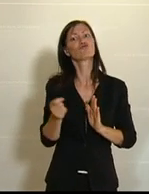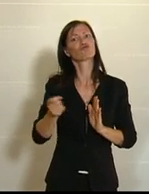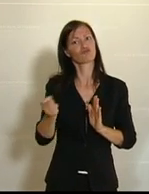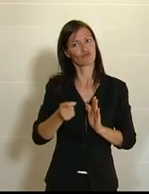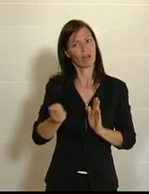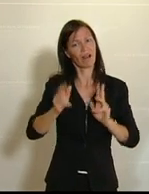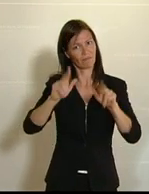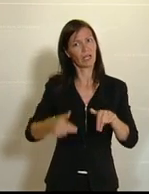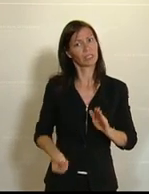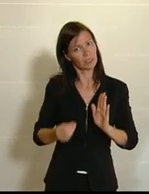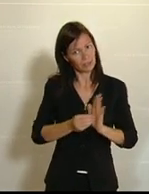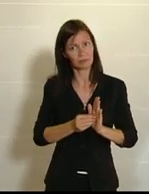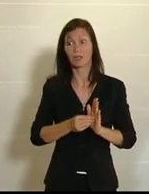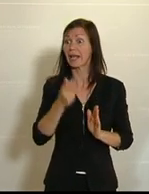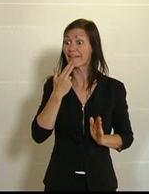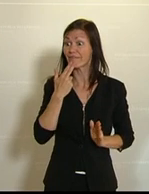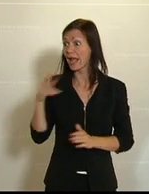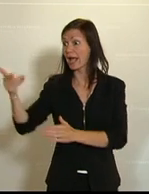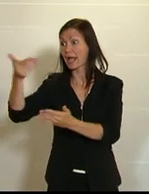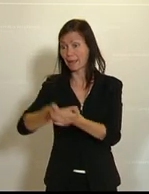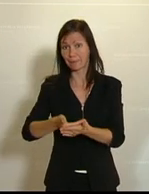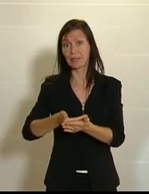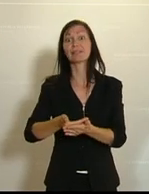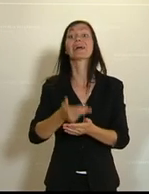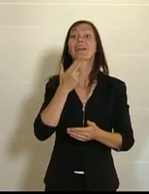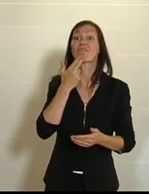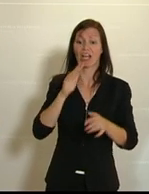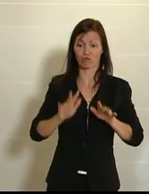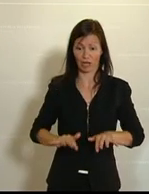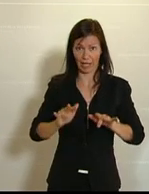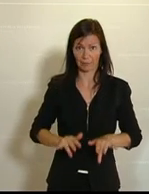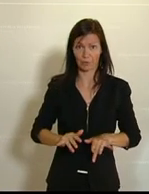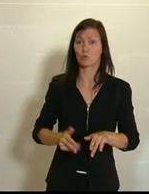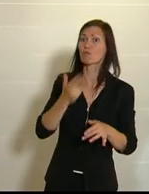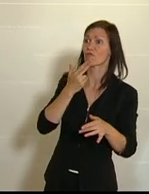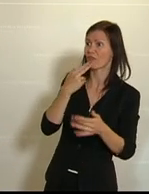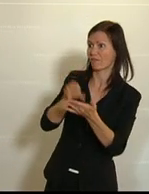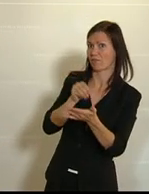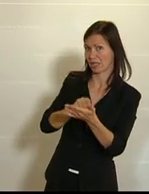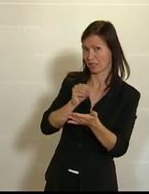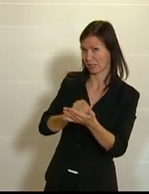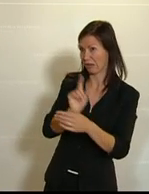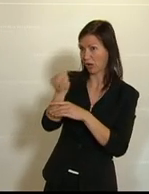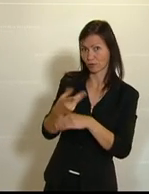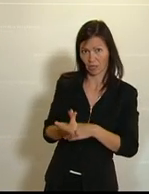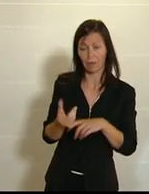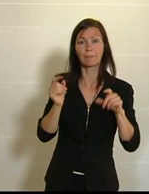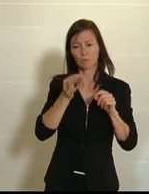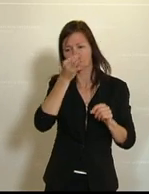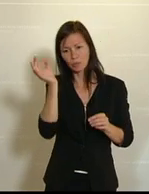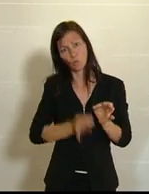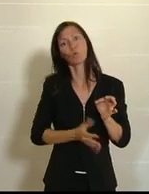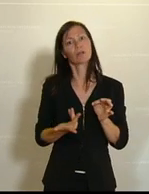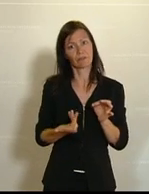Tatbestand schafft, sowohl für die, es anbieten, die es schreiben, als auch die, die es nutzen und damit einen Betrug in Richtung